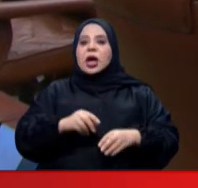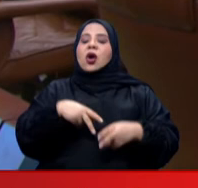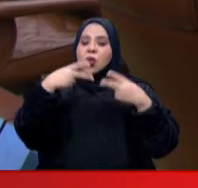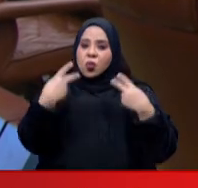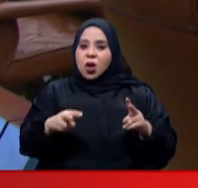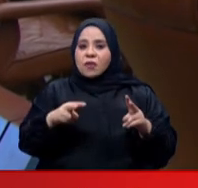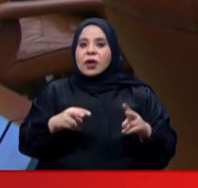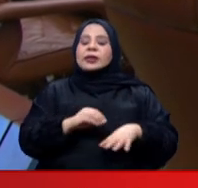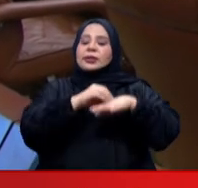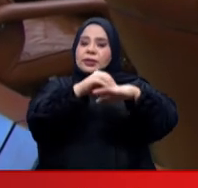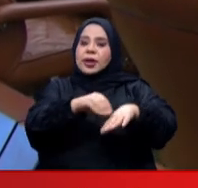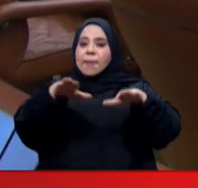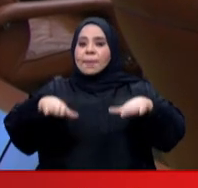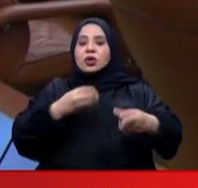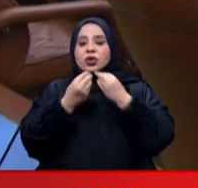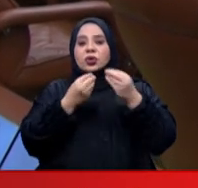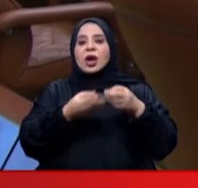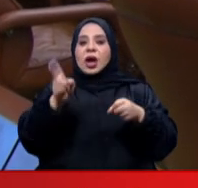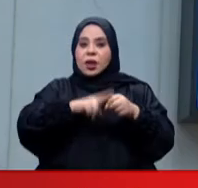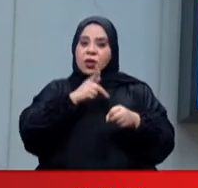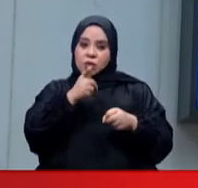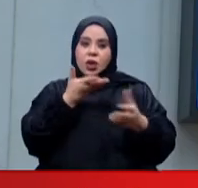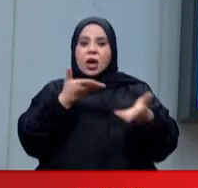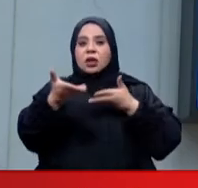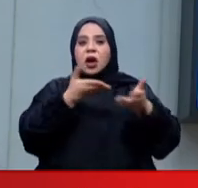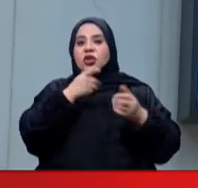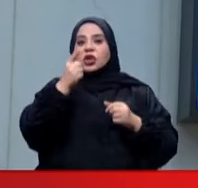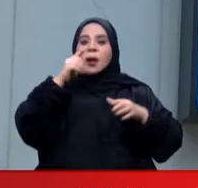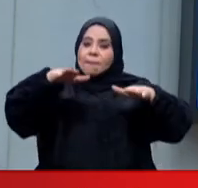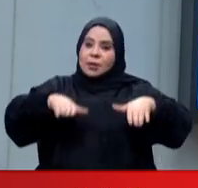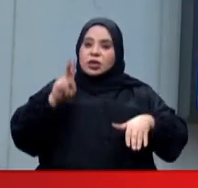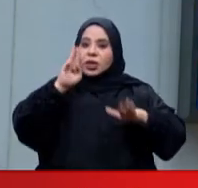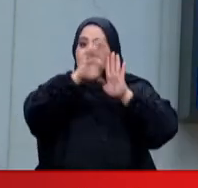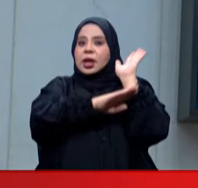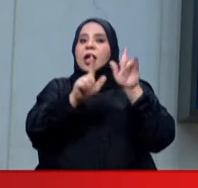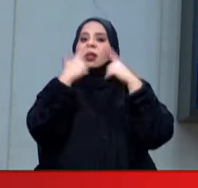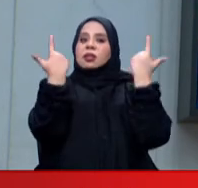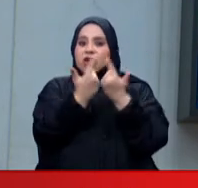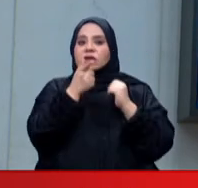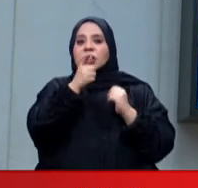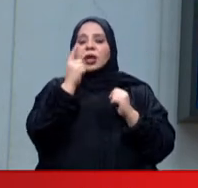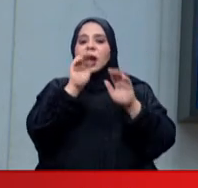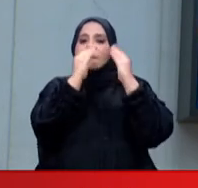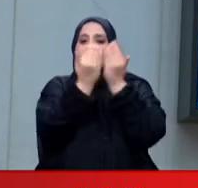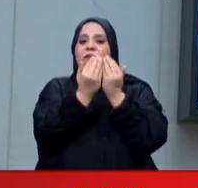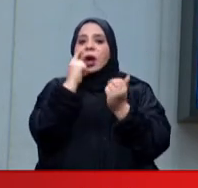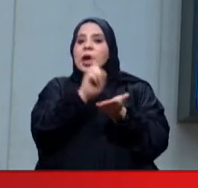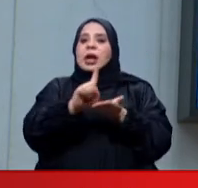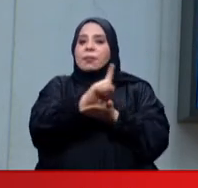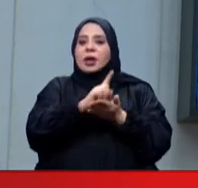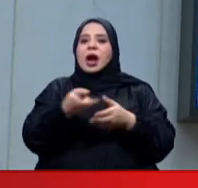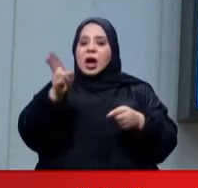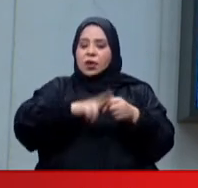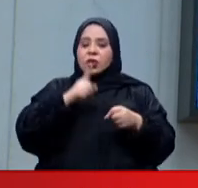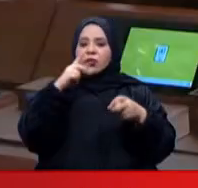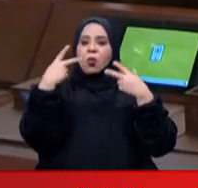الشورى كما ناقش المجلس تقرير لجنة المرافق العامة والبيئة وقرر المجلس الموافقة على مشروع القانون وتمت إحالته